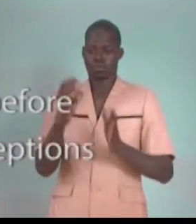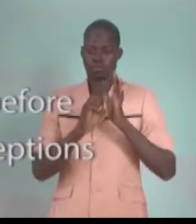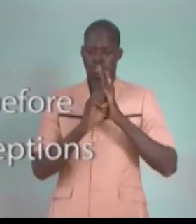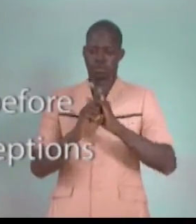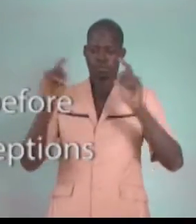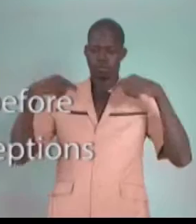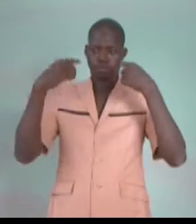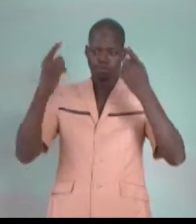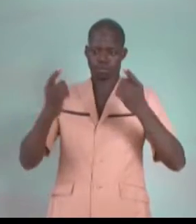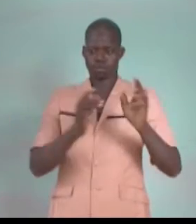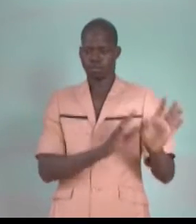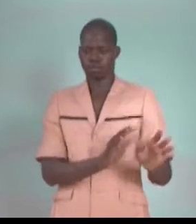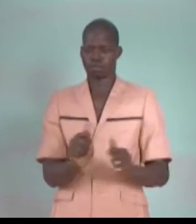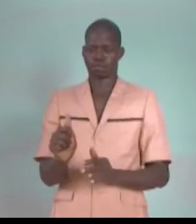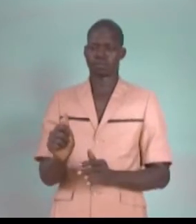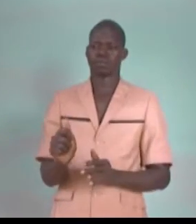ne demeurent pas l'exception.